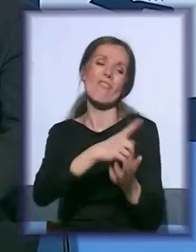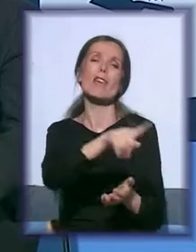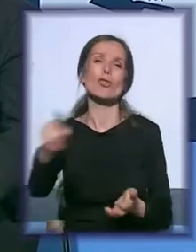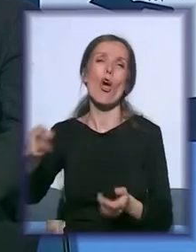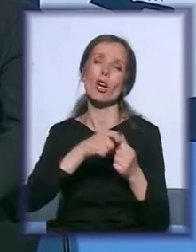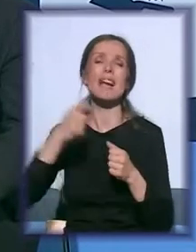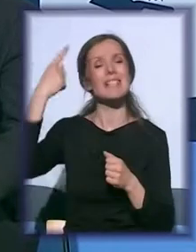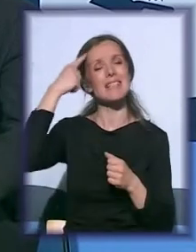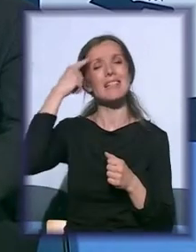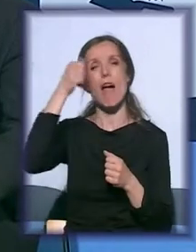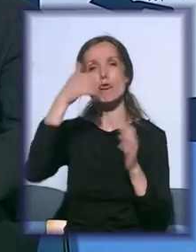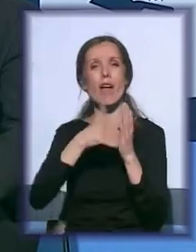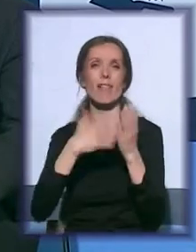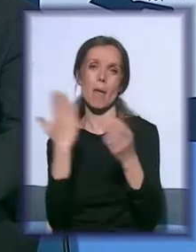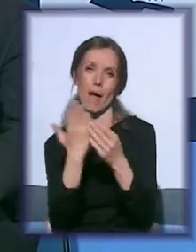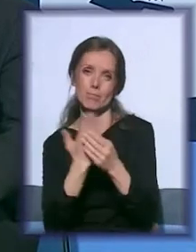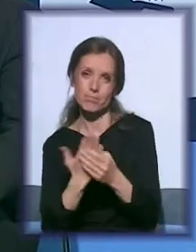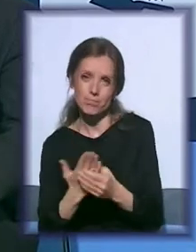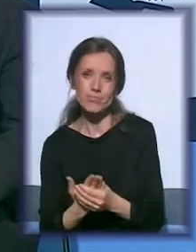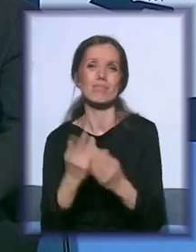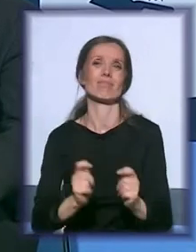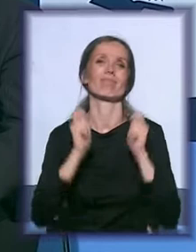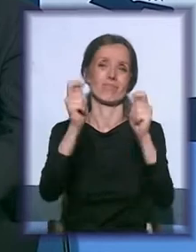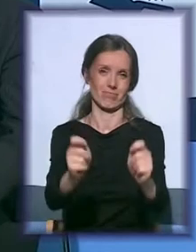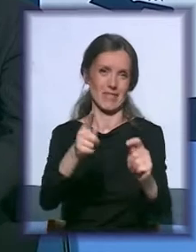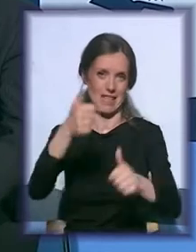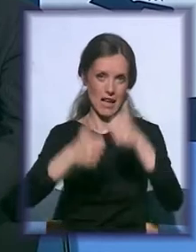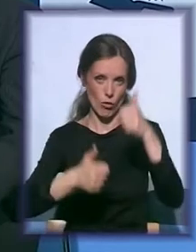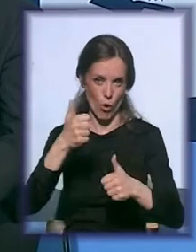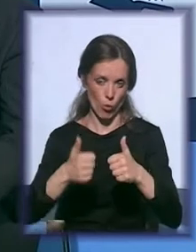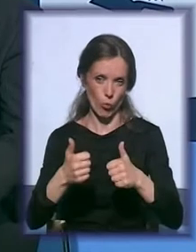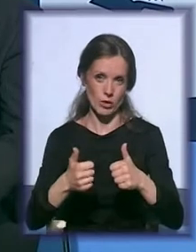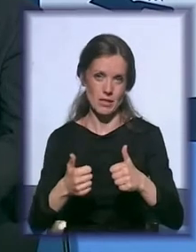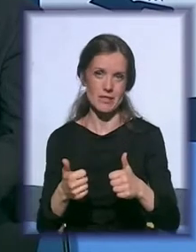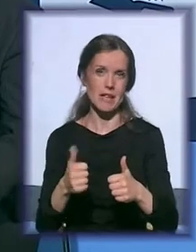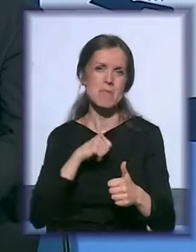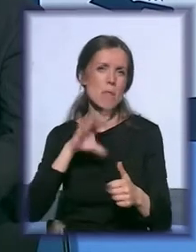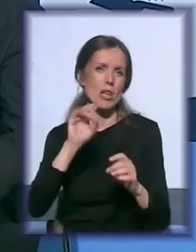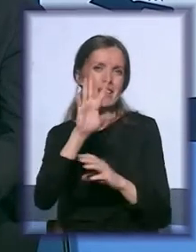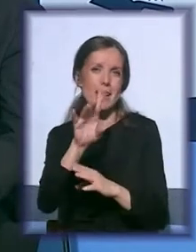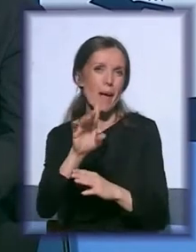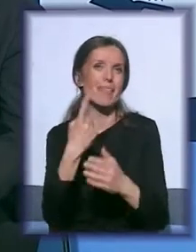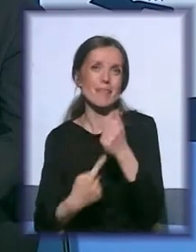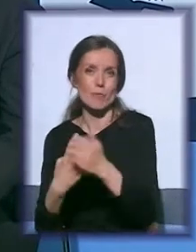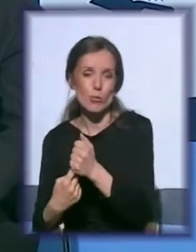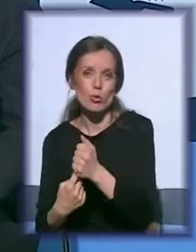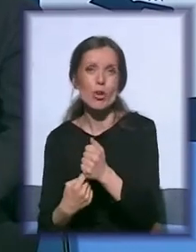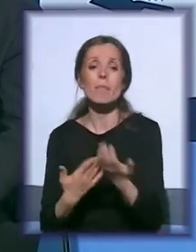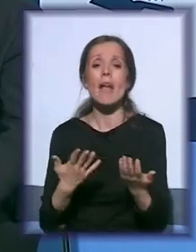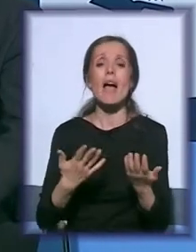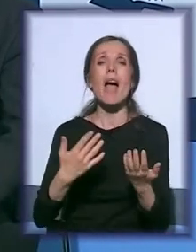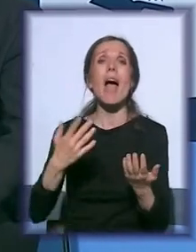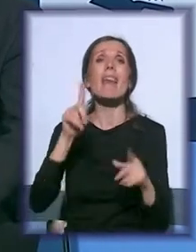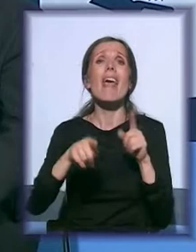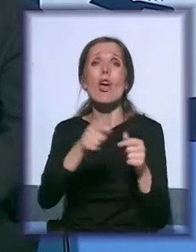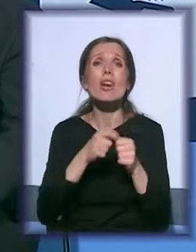je to potrebno da bi se moglo konkurisati i onda imamo izbor. Organizacije se nekad pitaju zašto nismo